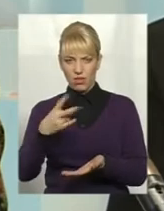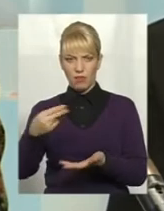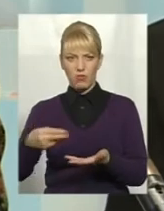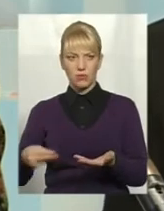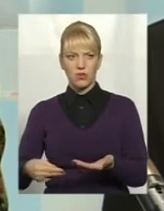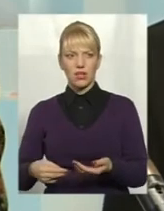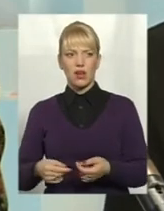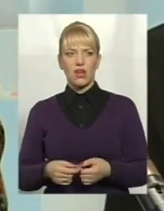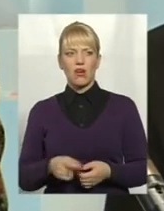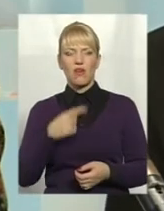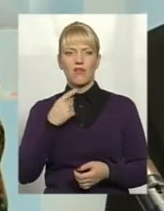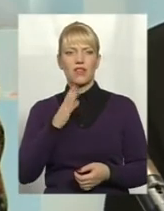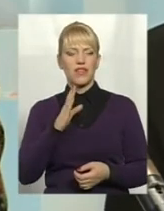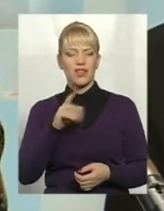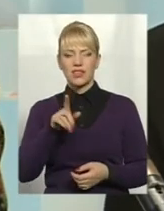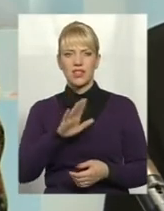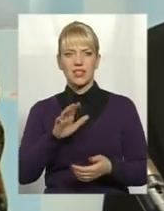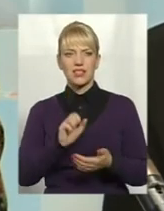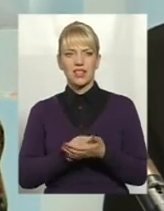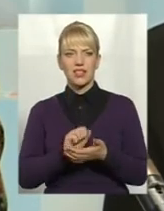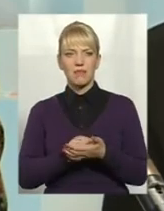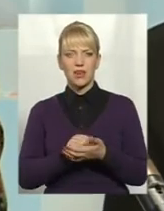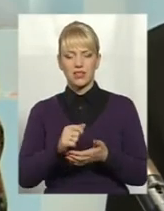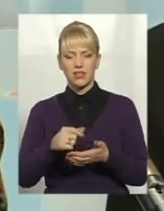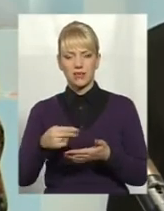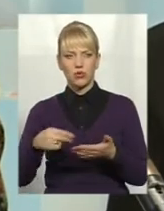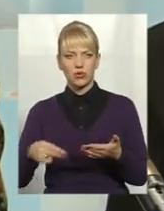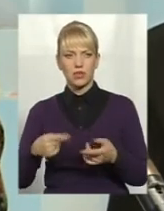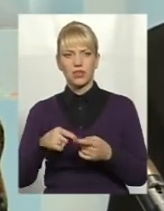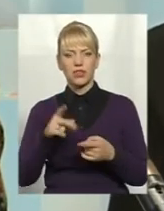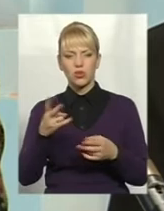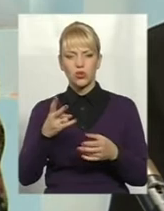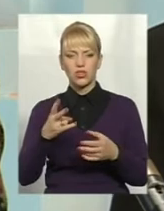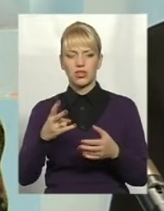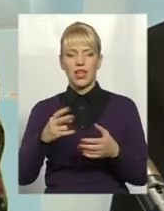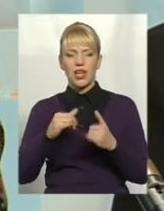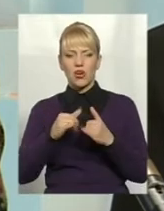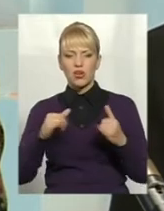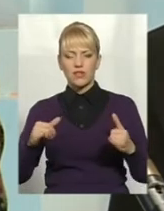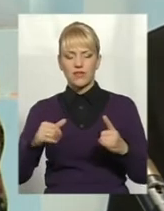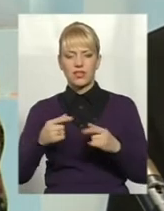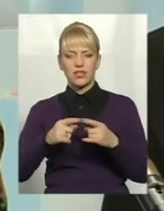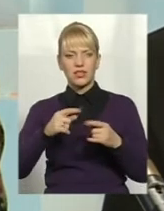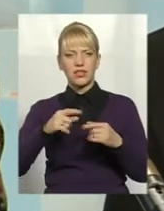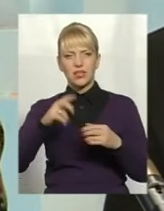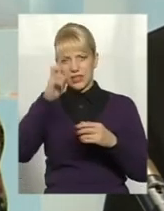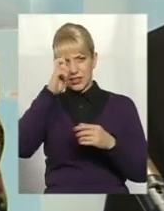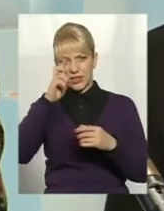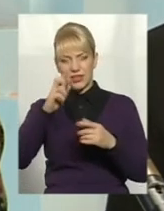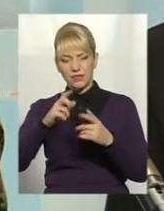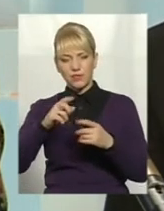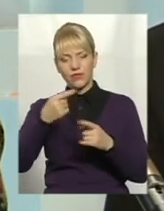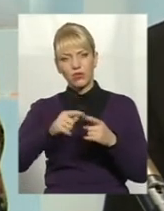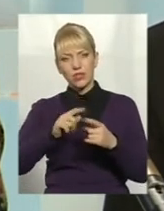займаєшся микроменеджментом. Ти, большой босс, ти должен займатися развитием стратегії, а не займаєшся микроменеджментом.